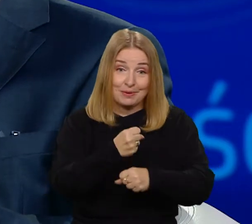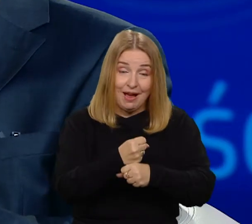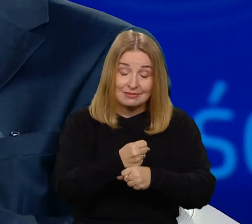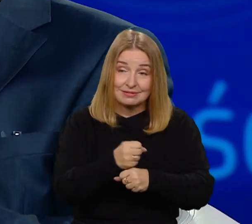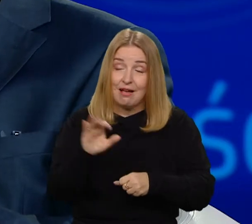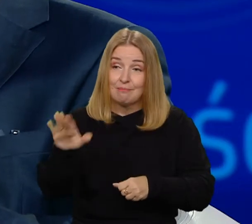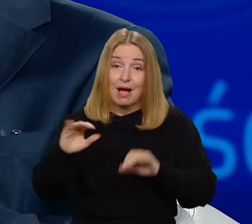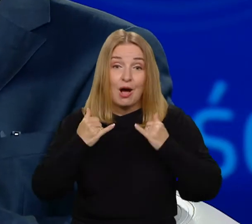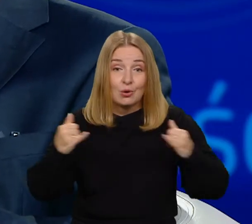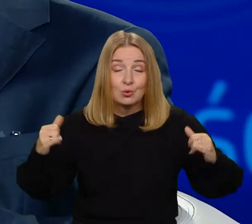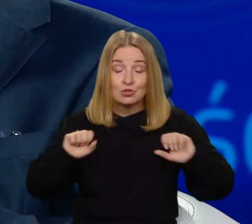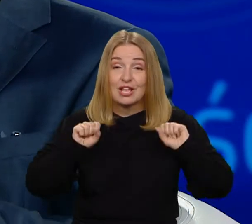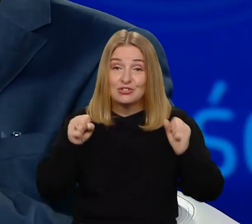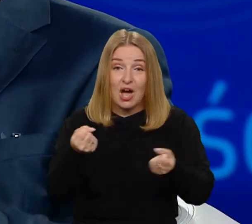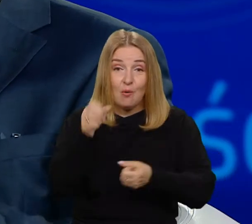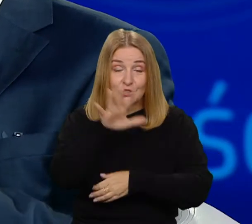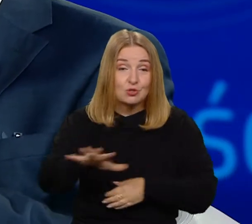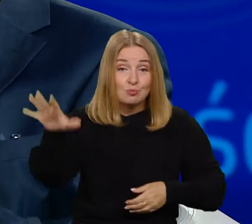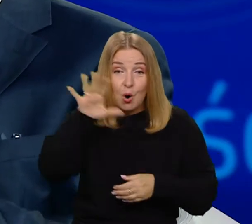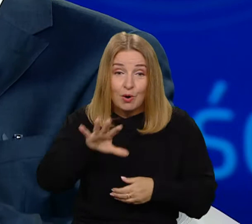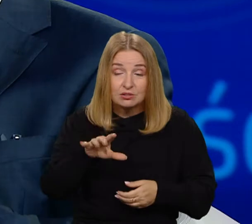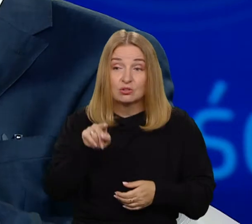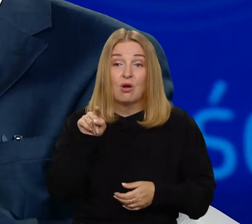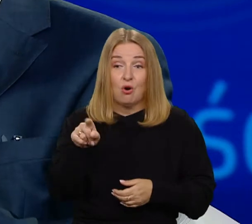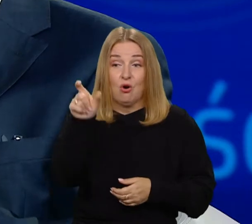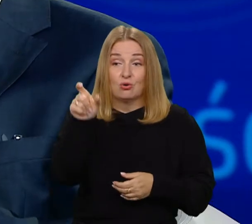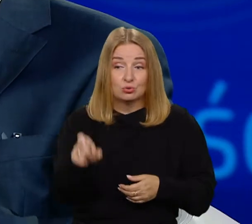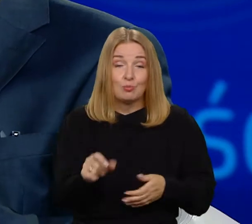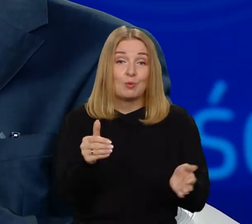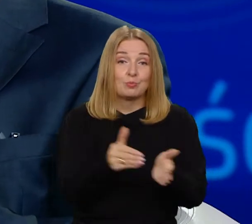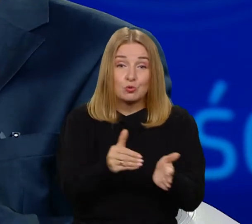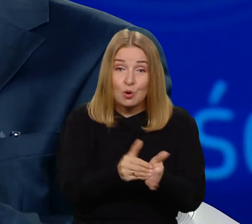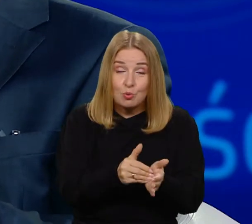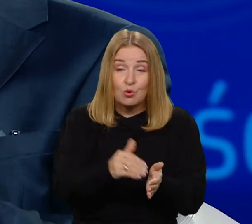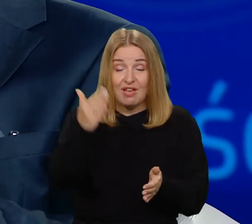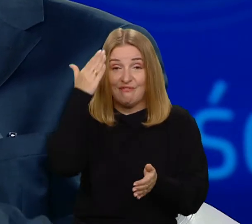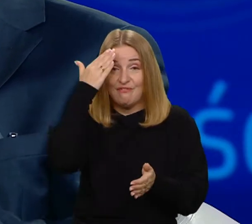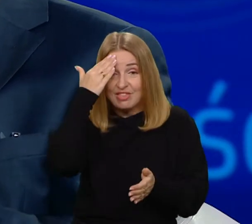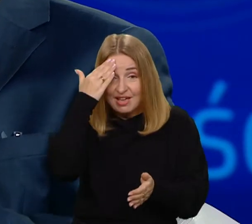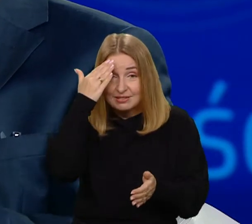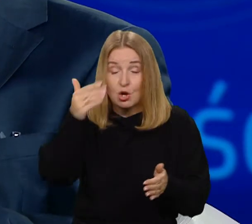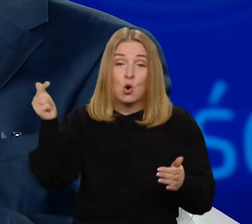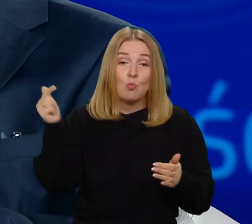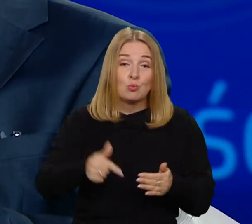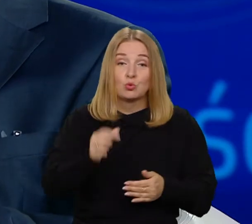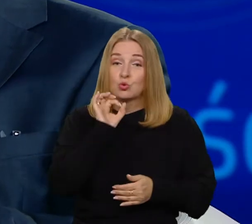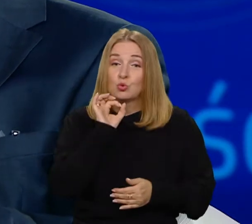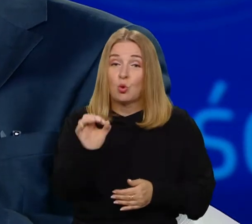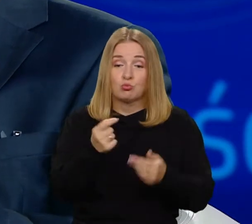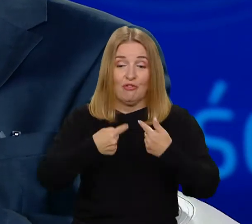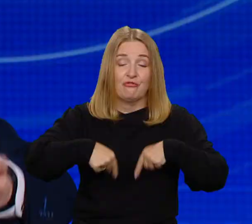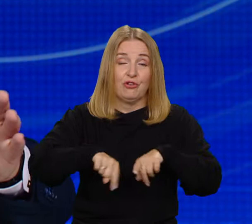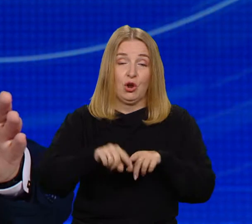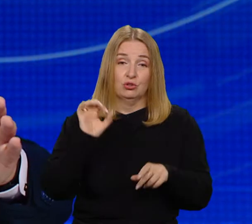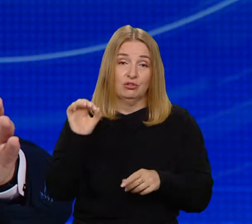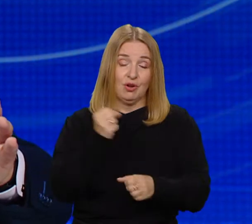jest mu wiedza niezbędna, żeby pełnić różnorodne funkcje społeczne w sposób maksymalnie skuteczny. W